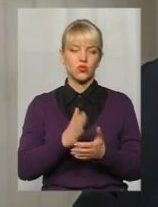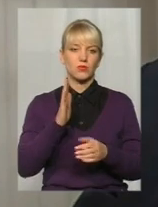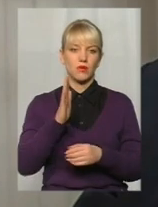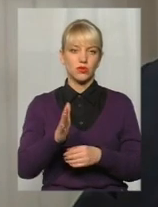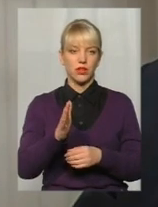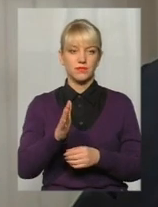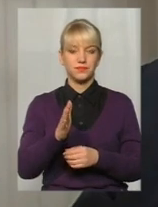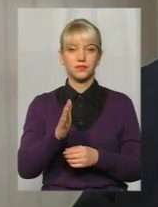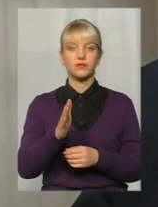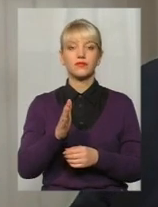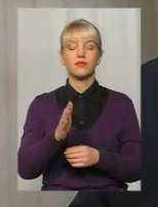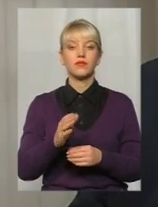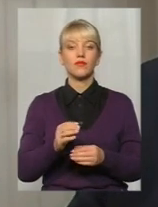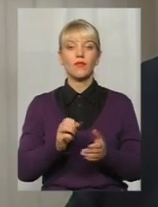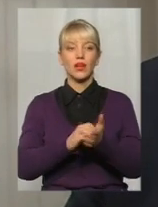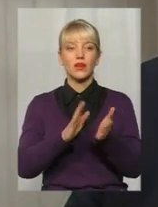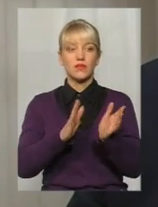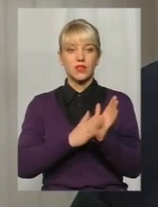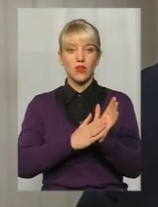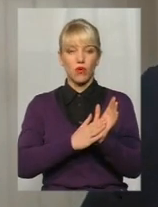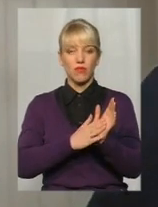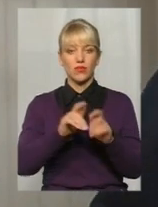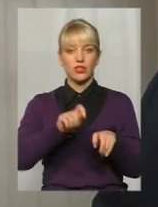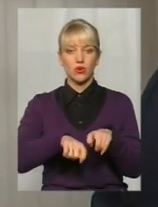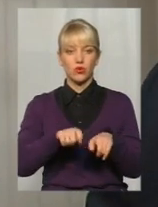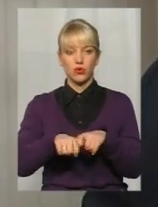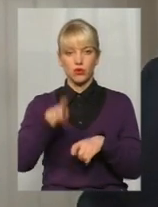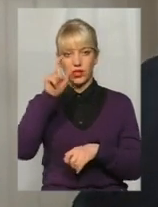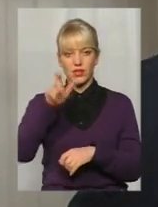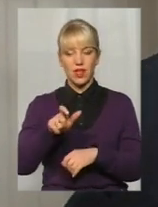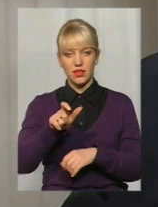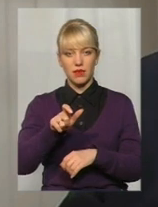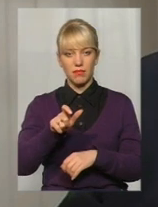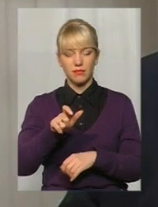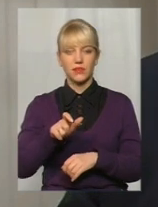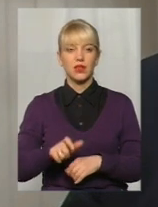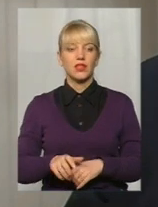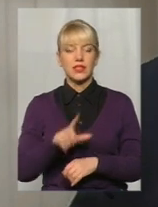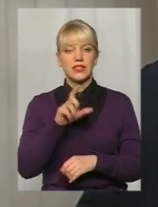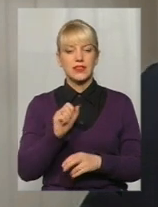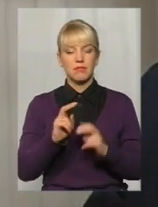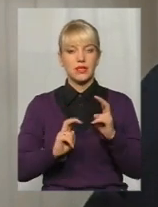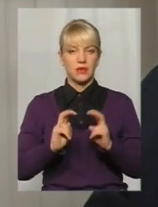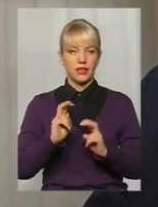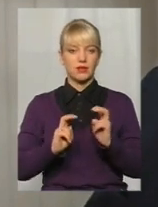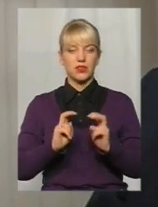встановлювати контроль за ним, за підприємством,